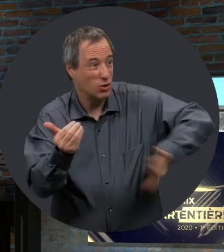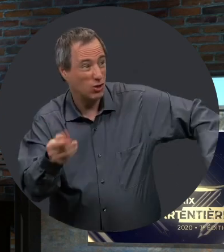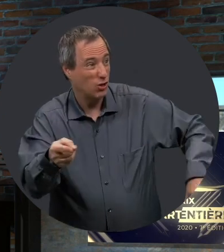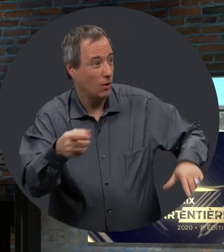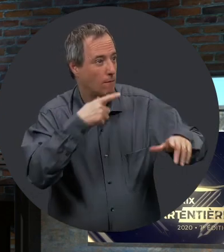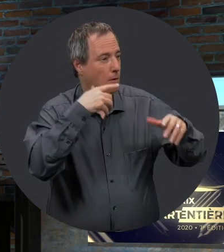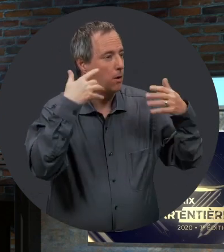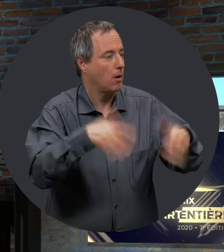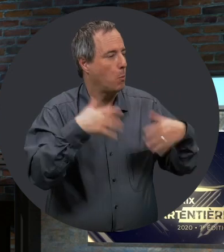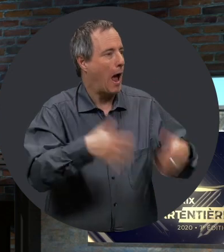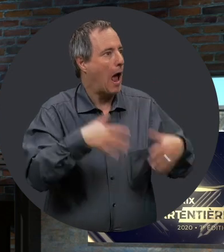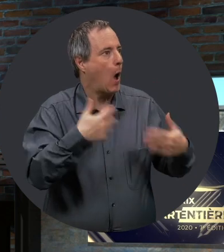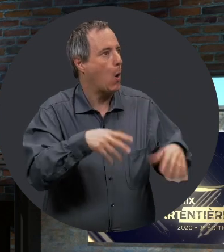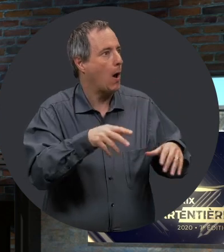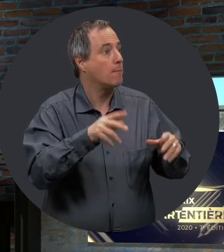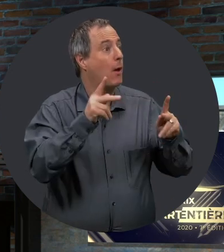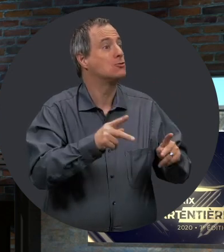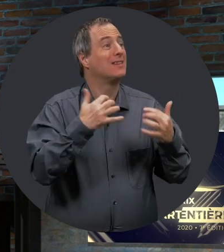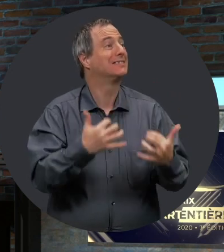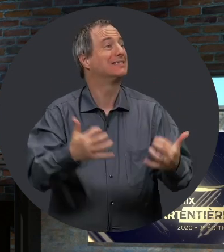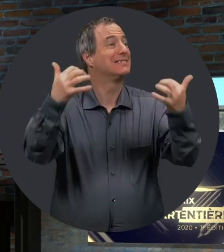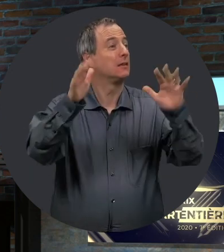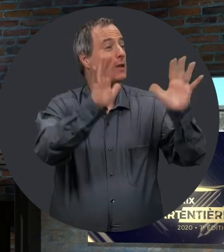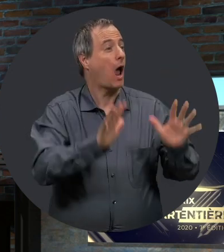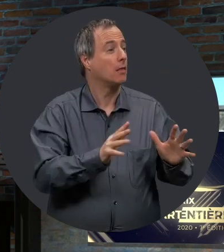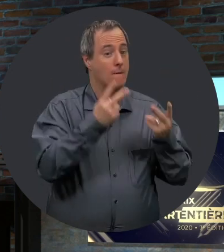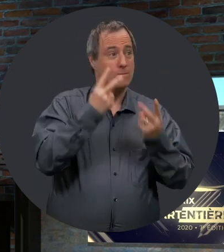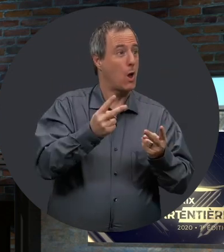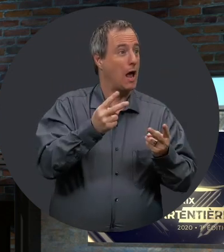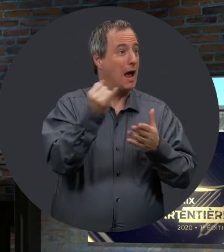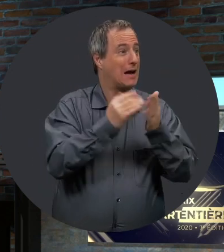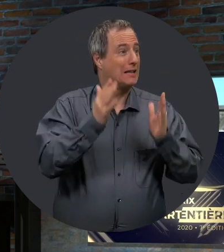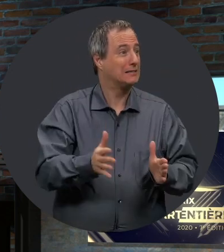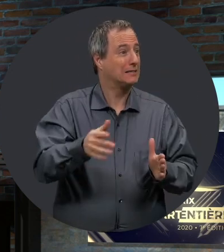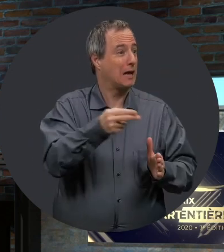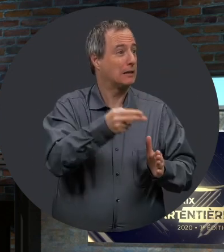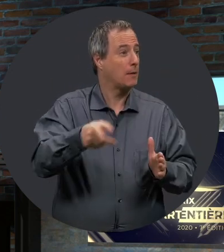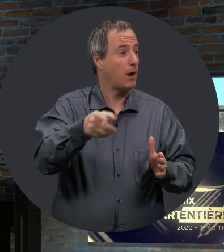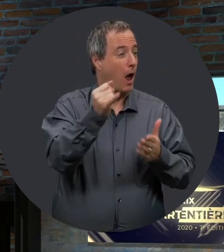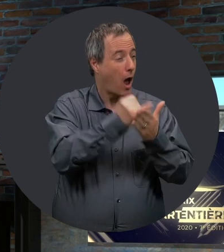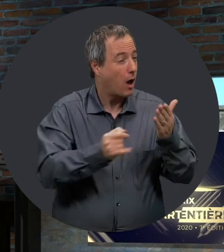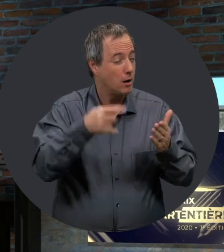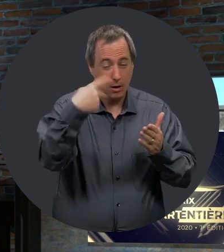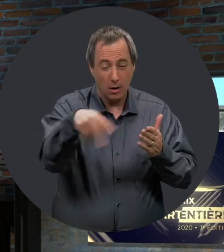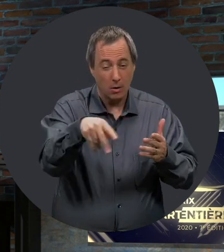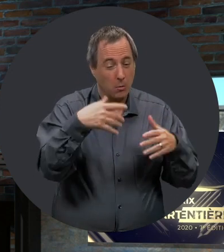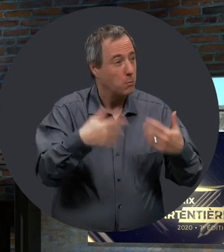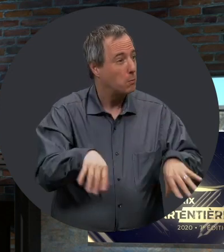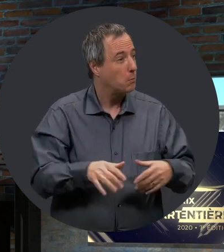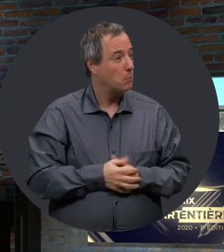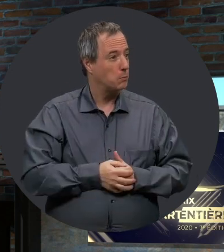professionnels qui vit sans incapacité, c'est vraiment le spectateur qui se présente au spectacle, vient voir des artistes